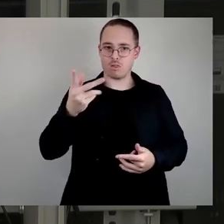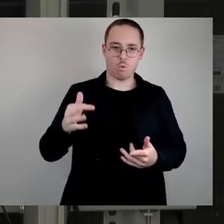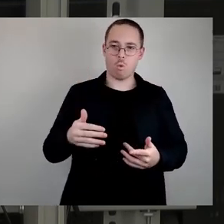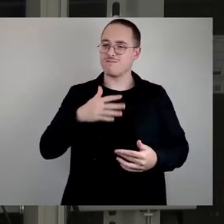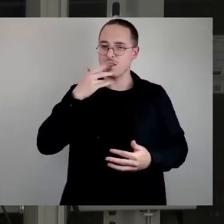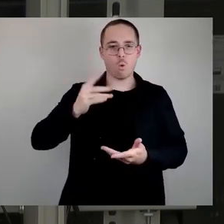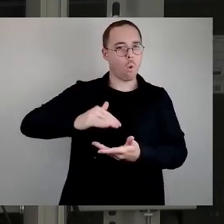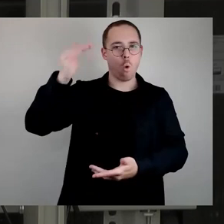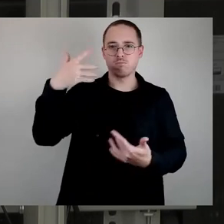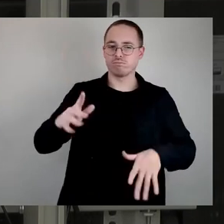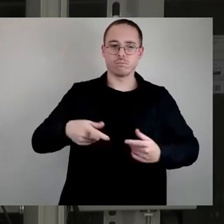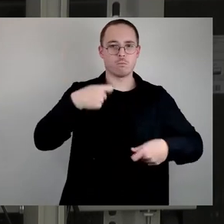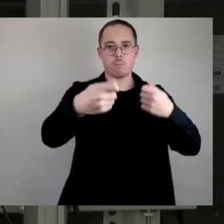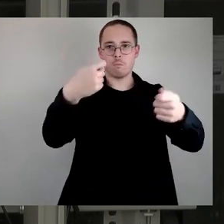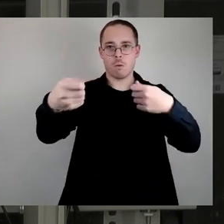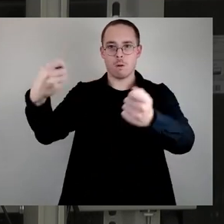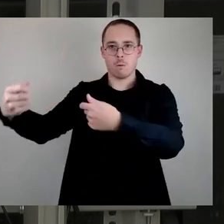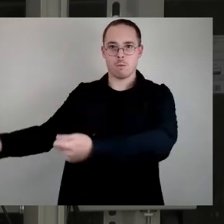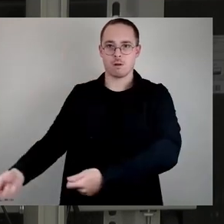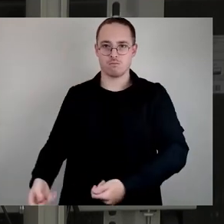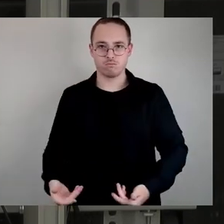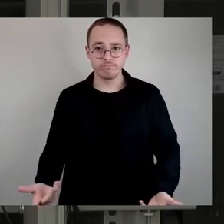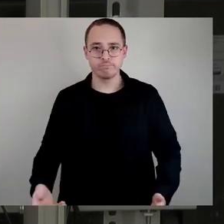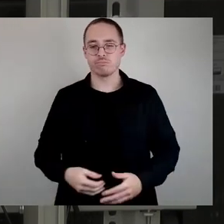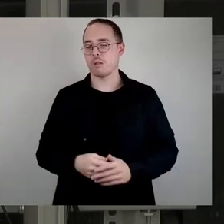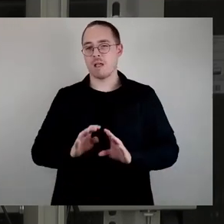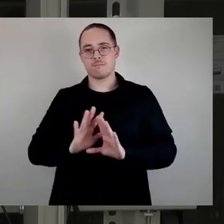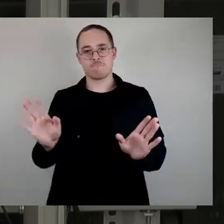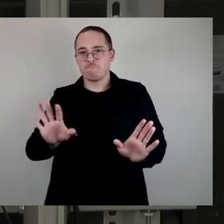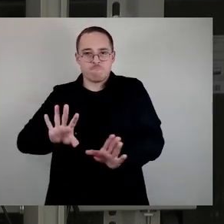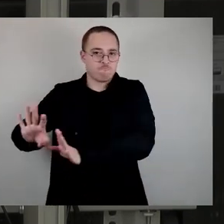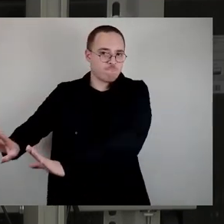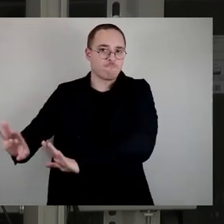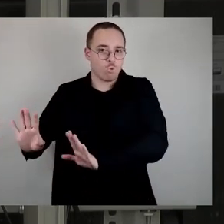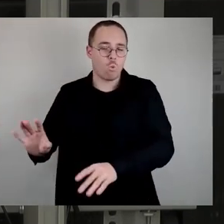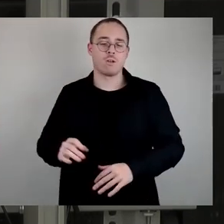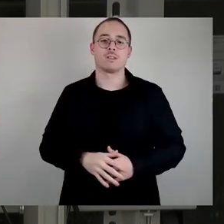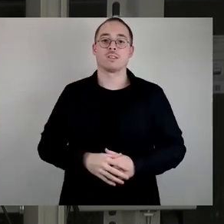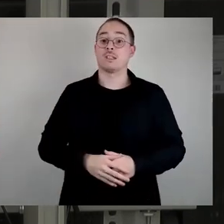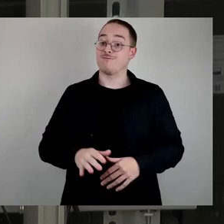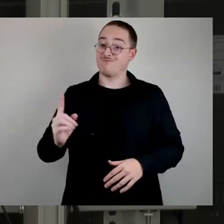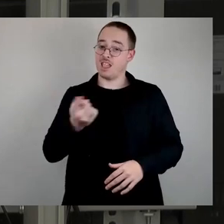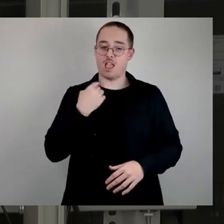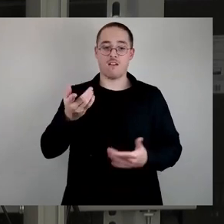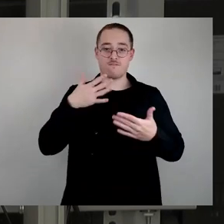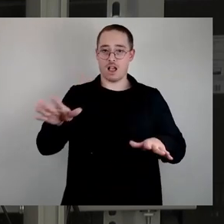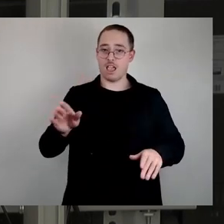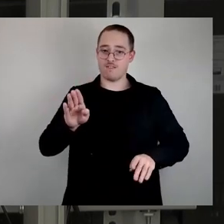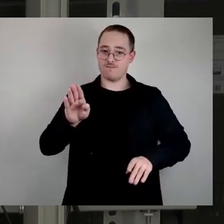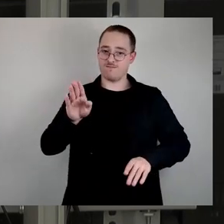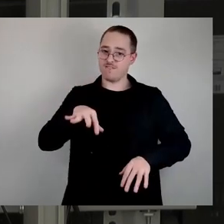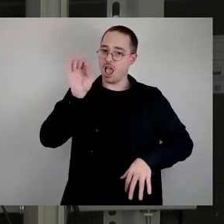Wir als freie Wähler, freie Bürger plädieren im Sinne des Bürgers und zuliebe der Kunst für ein